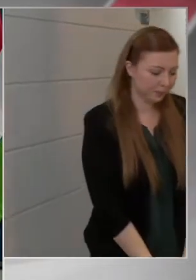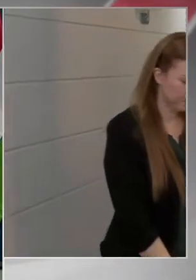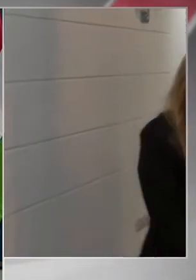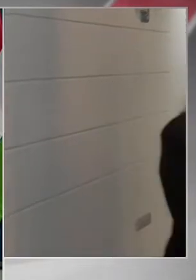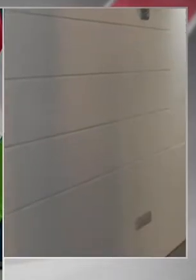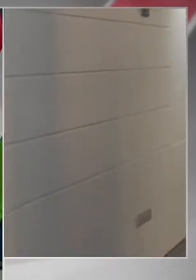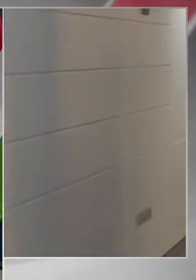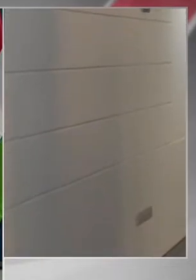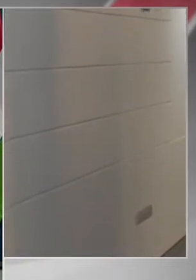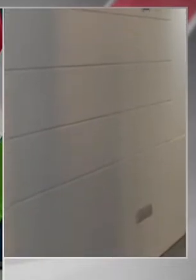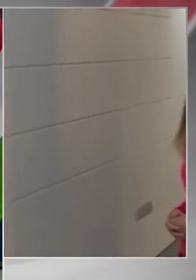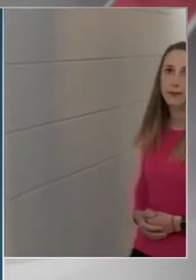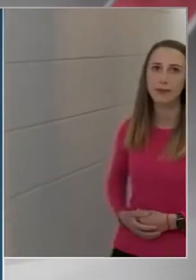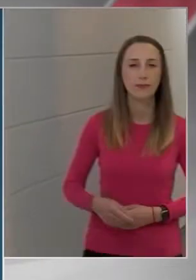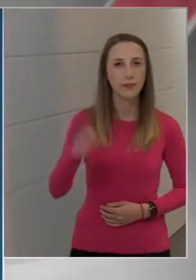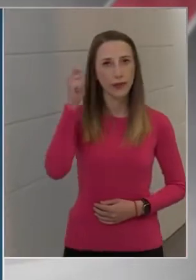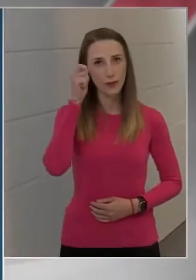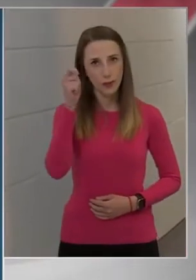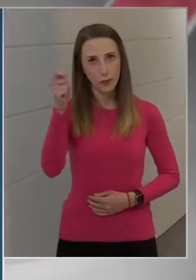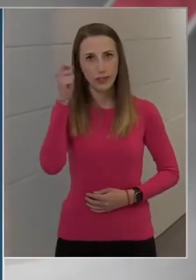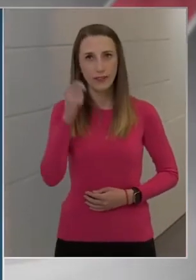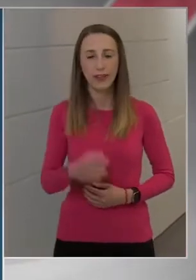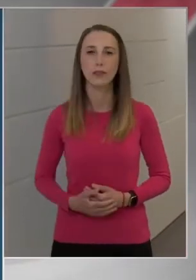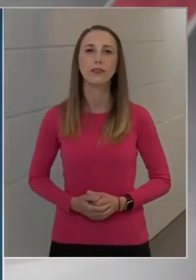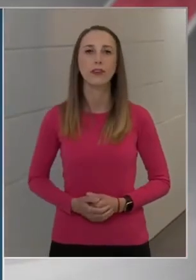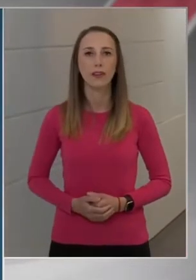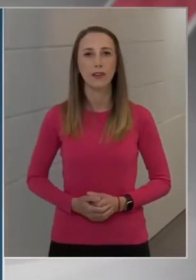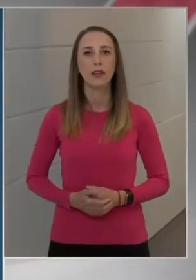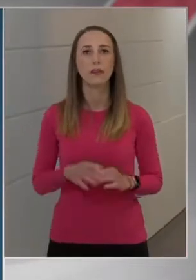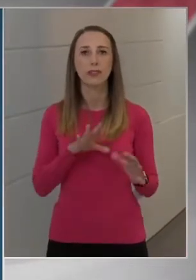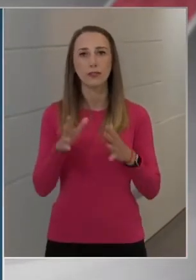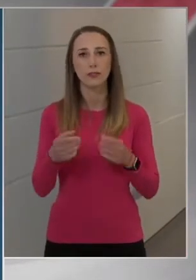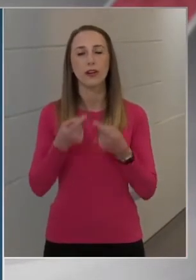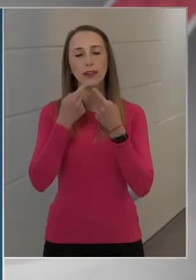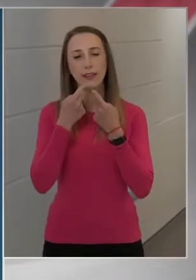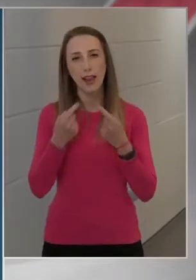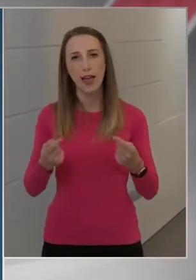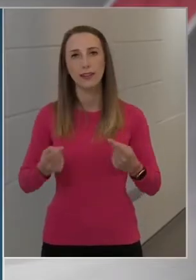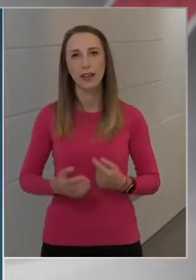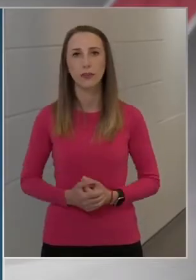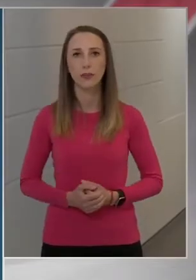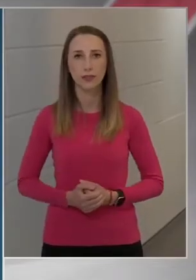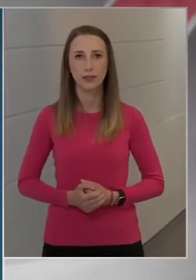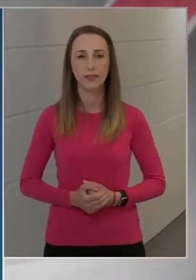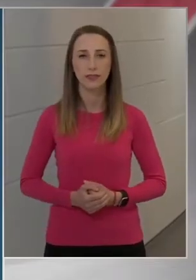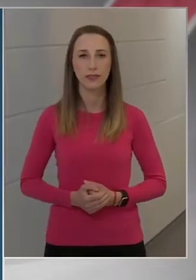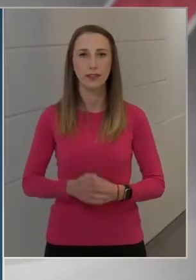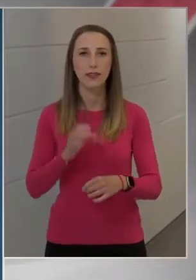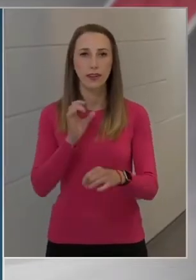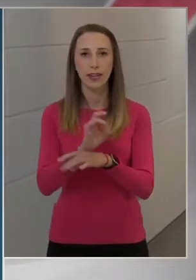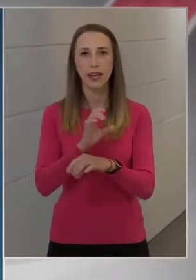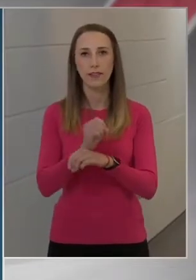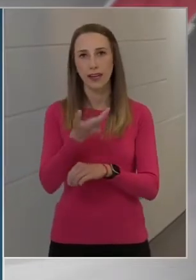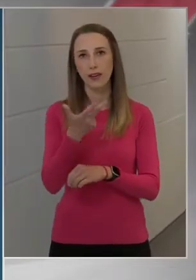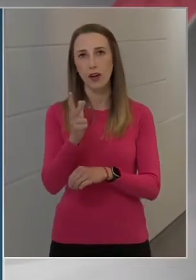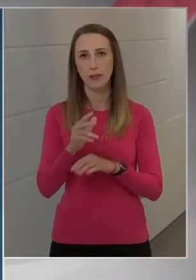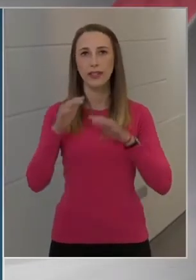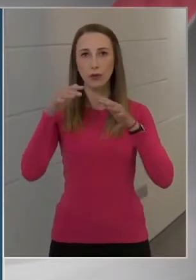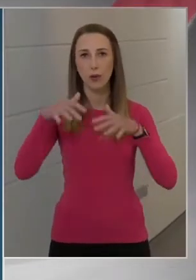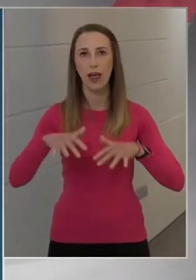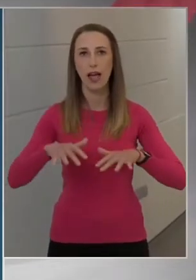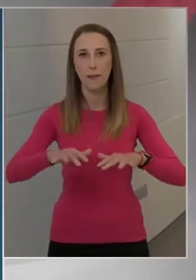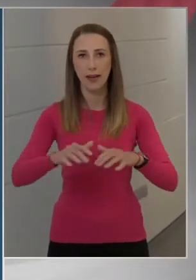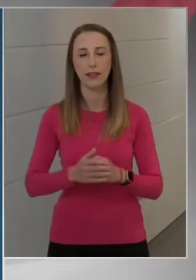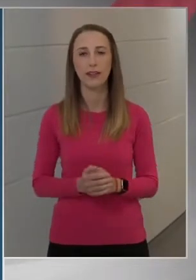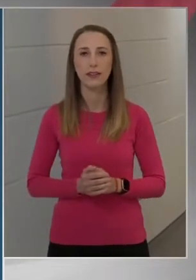Jó napot kívánok! Bizonyosan kijelenthetjük, hogy a járvány harmadik hullámának